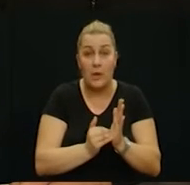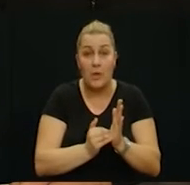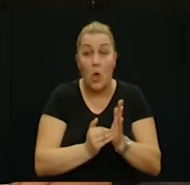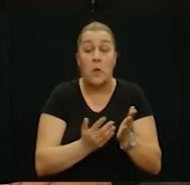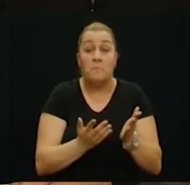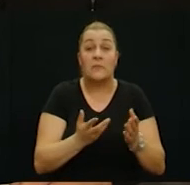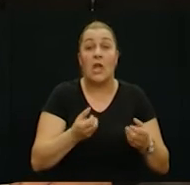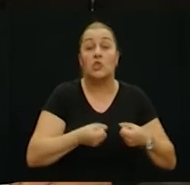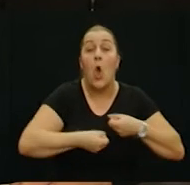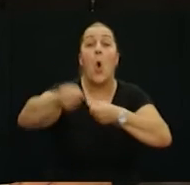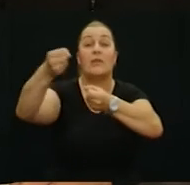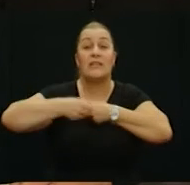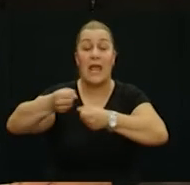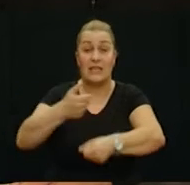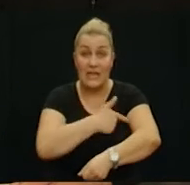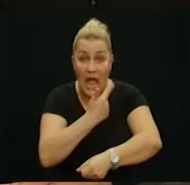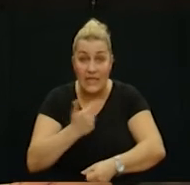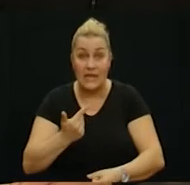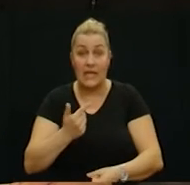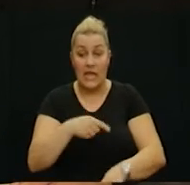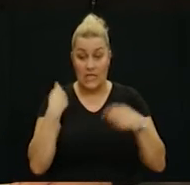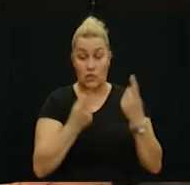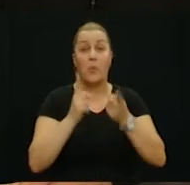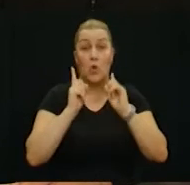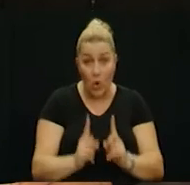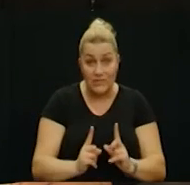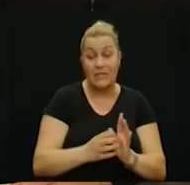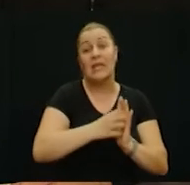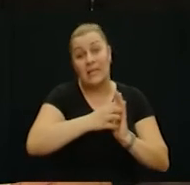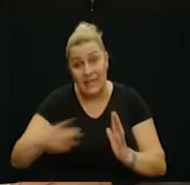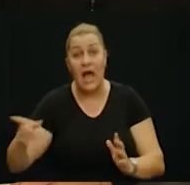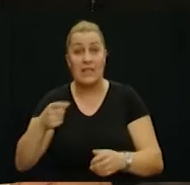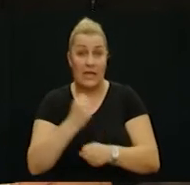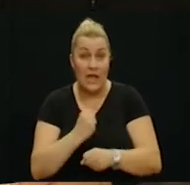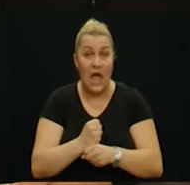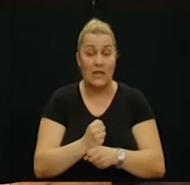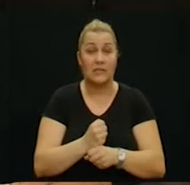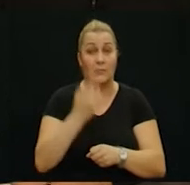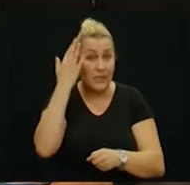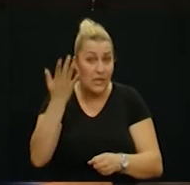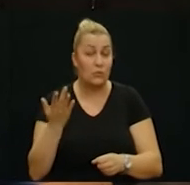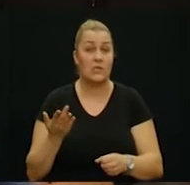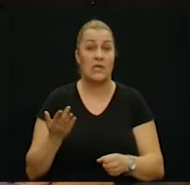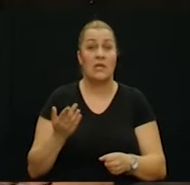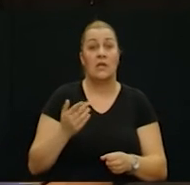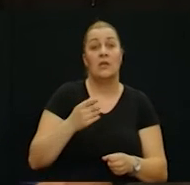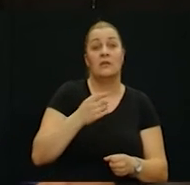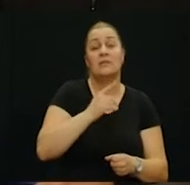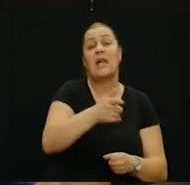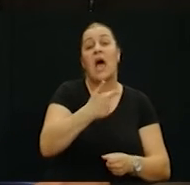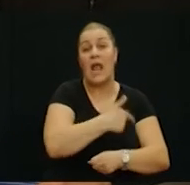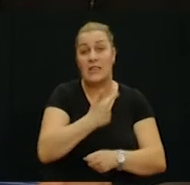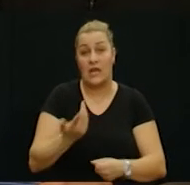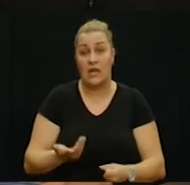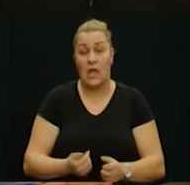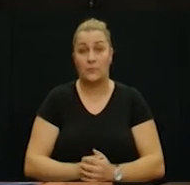da će odnijeti ranjenike da ćemo mi ostati i nastaviti hranu naravno i da ćemo mi nastaviti i dalje se